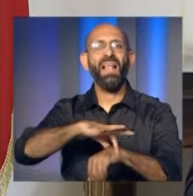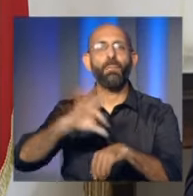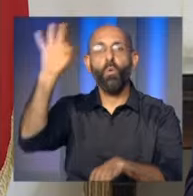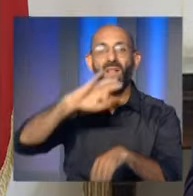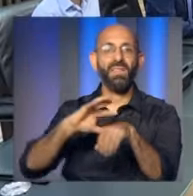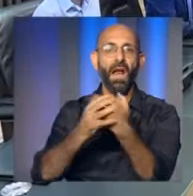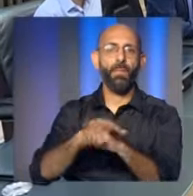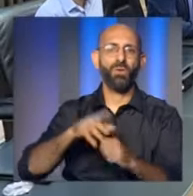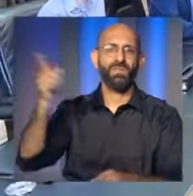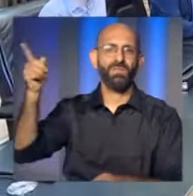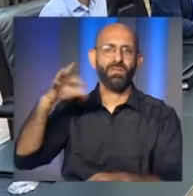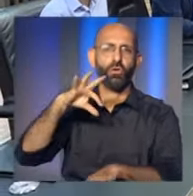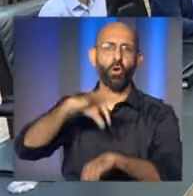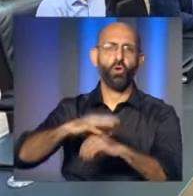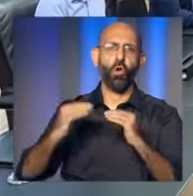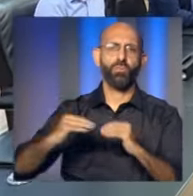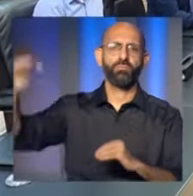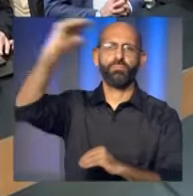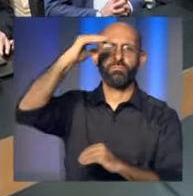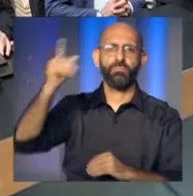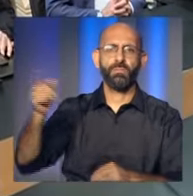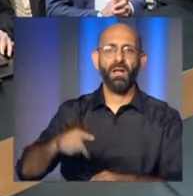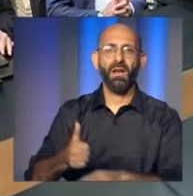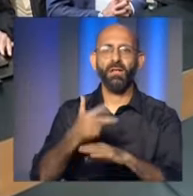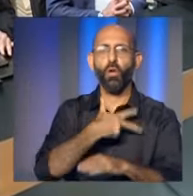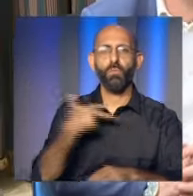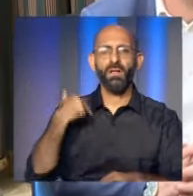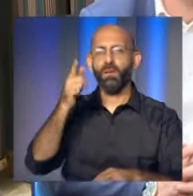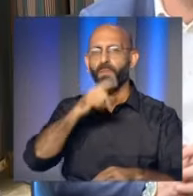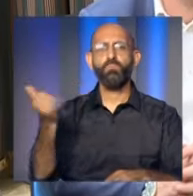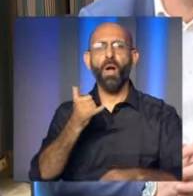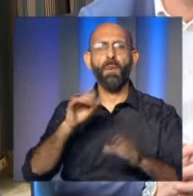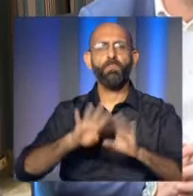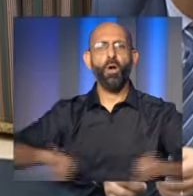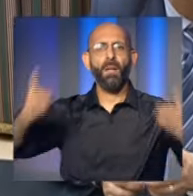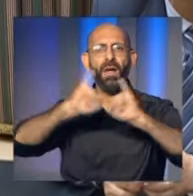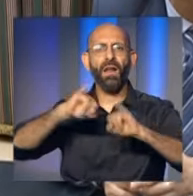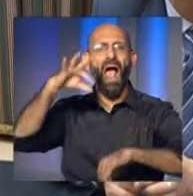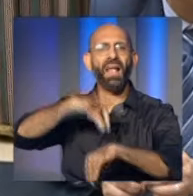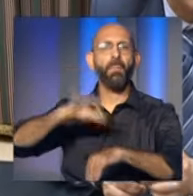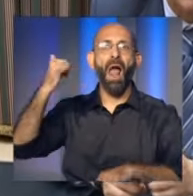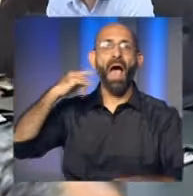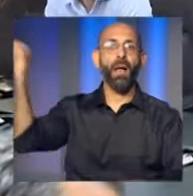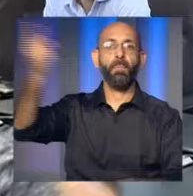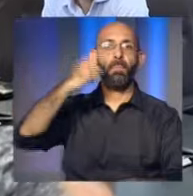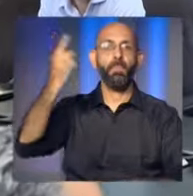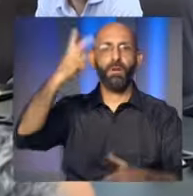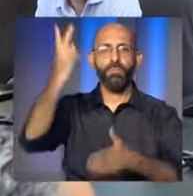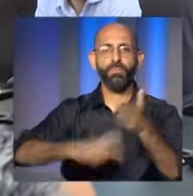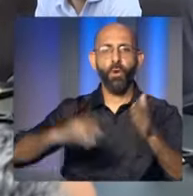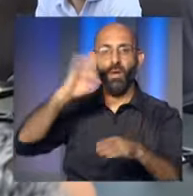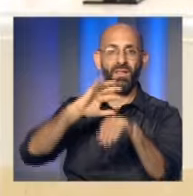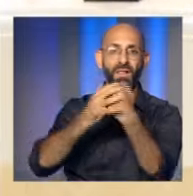رئيس الحكومة وفدا من نقابة أطباء ترابلوس برئاسة النقيب الدكتور محمد صافي الذي طلب من